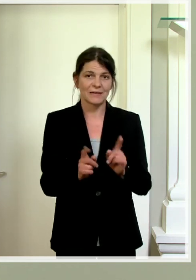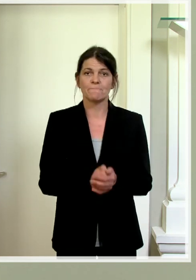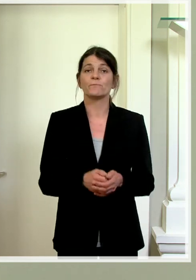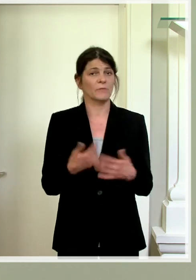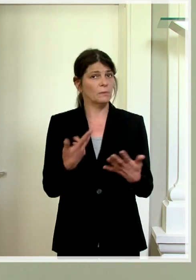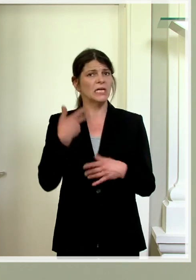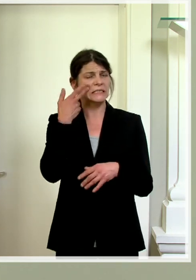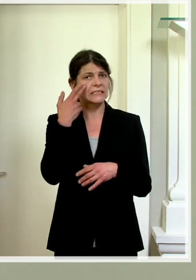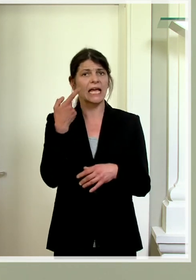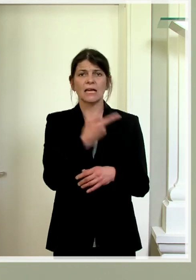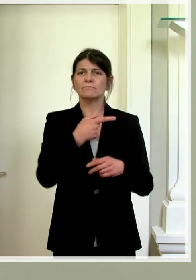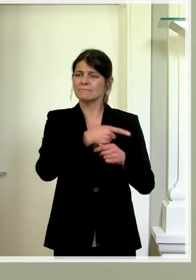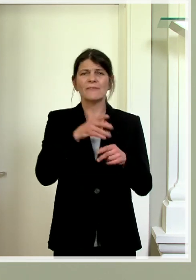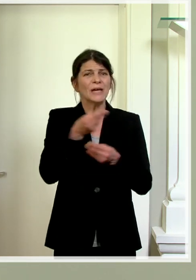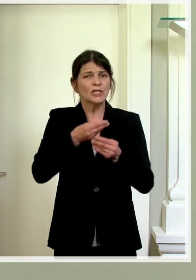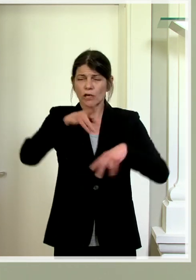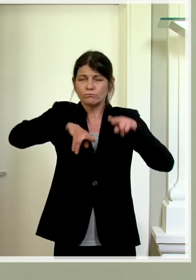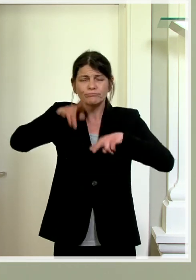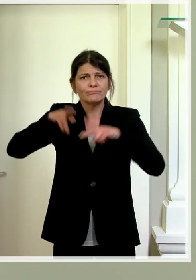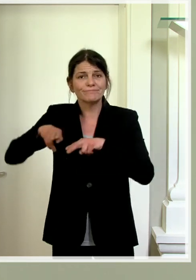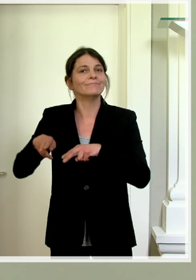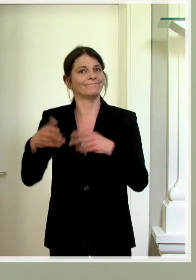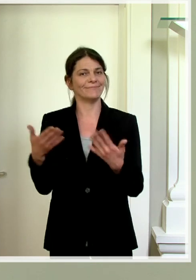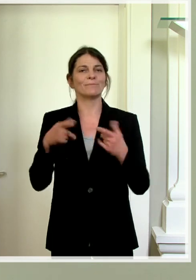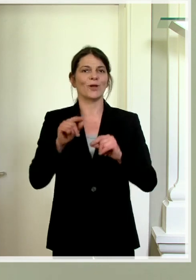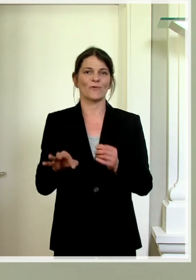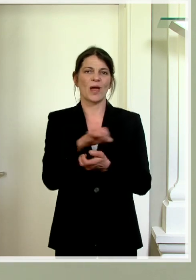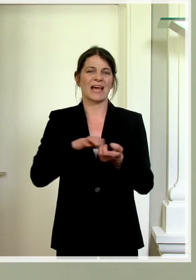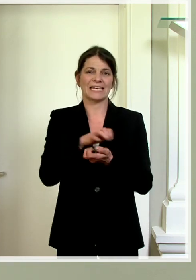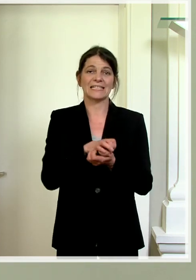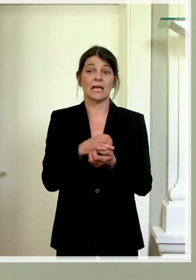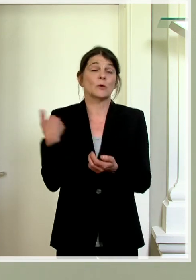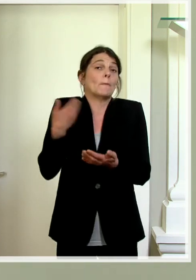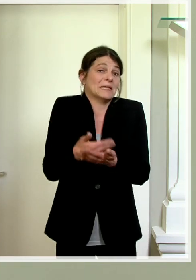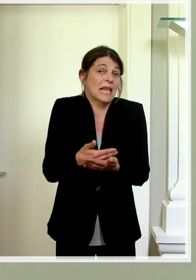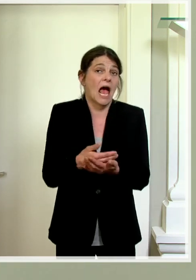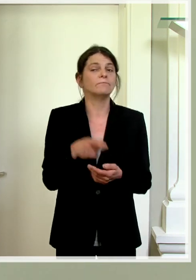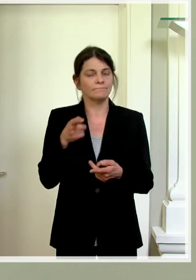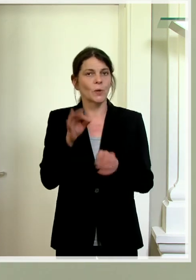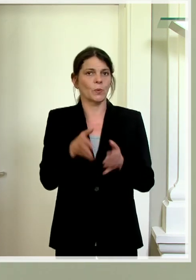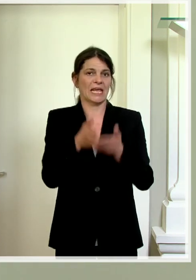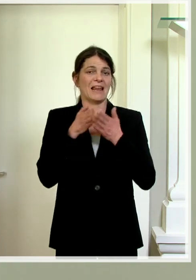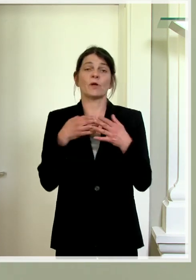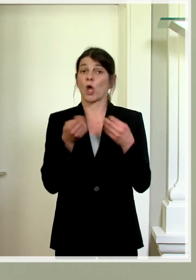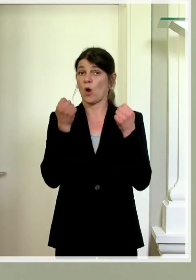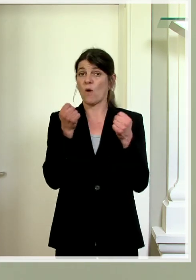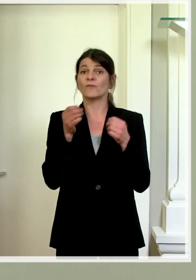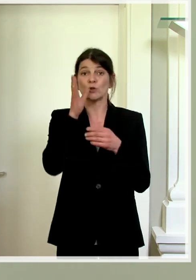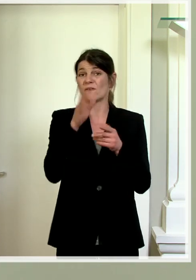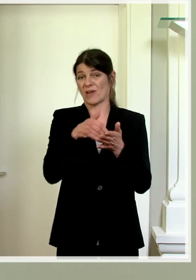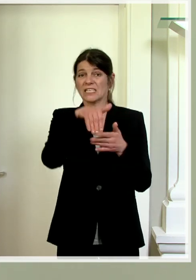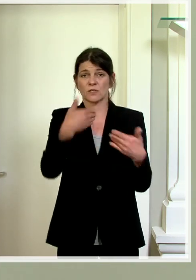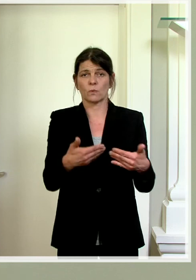Also wir sehen, dass diese Diversifikation natürlich auch in dieser Krise jedenfalls bislang hilft. Und wir hoffen, dass das weiterhin so ist.